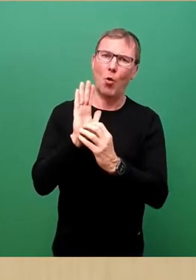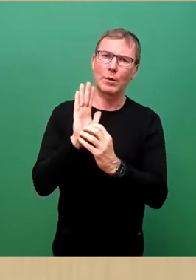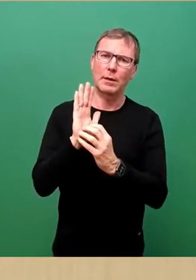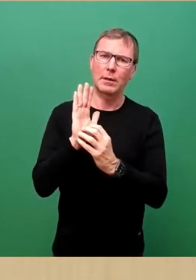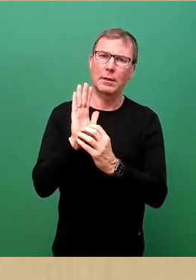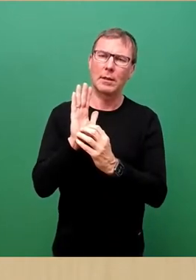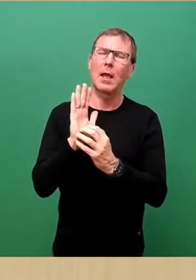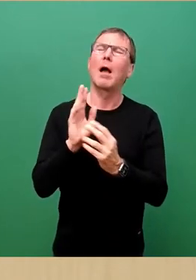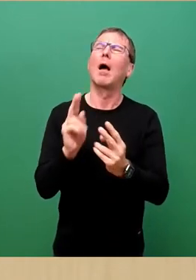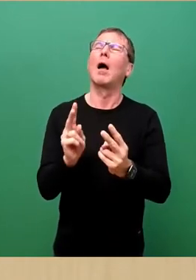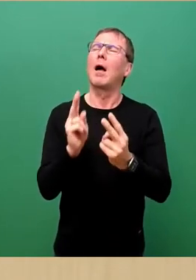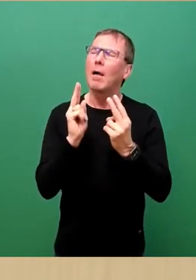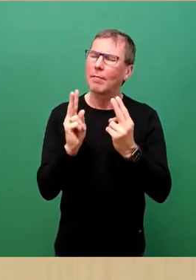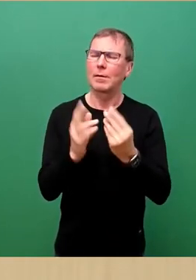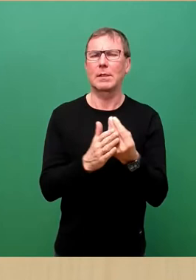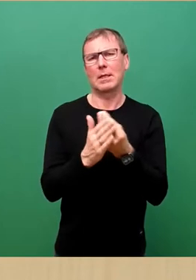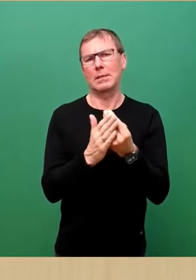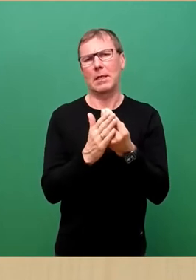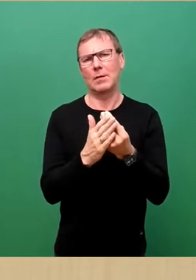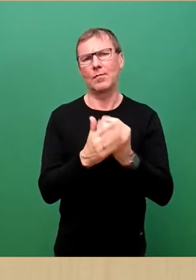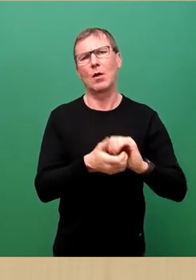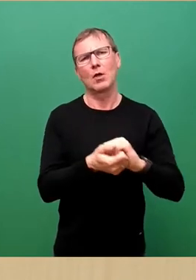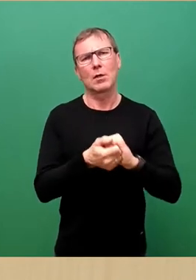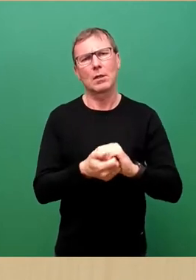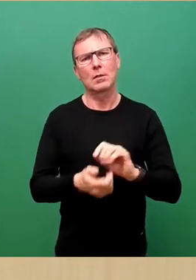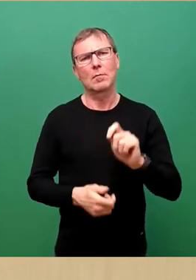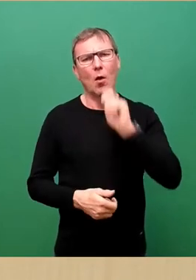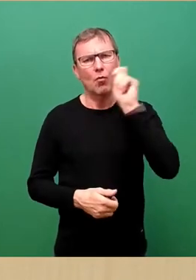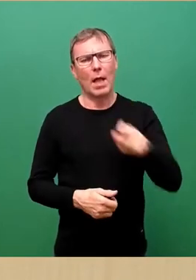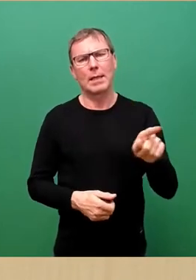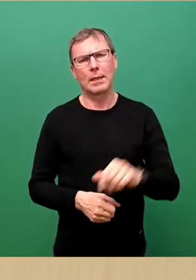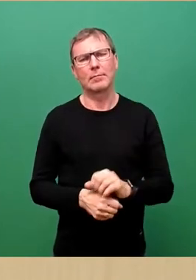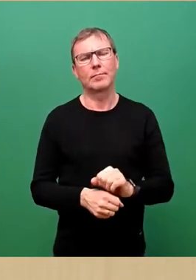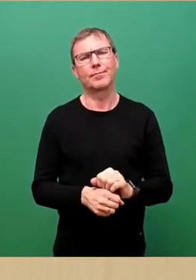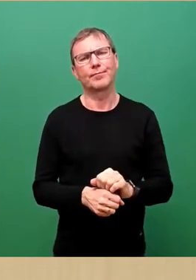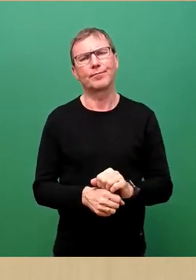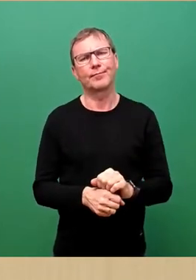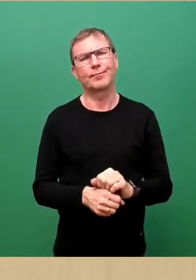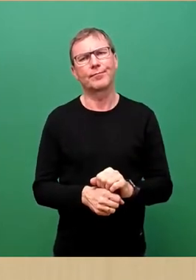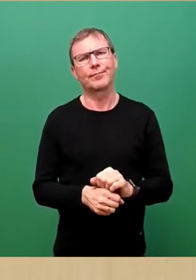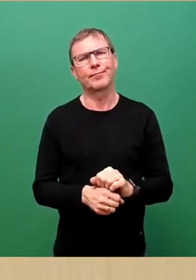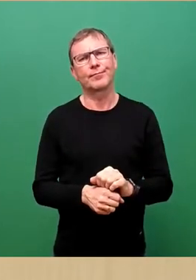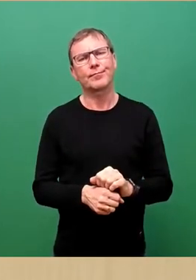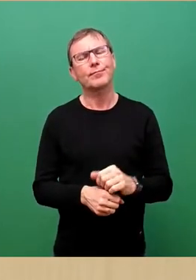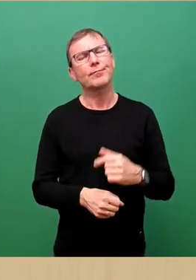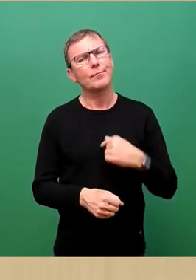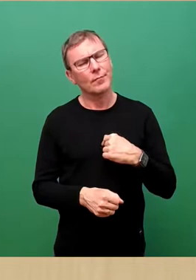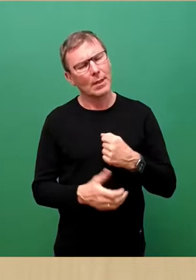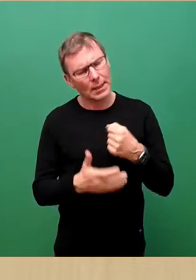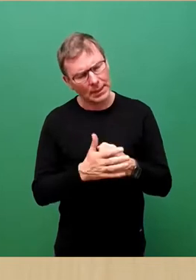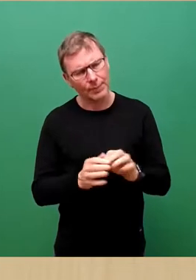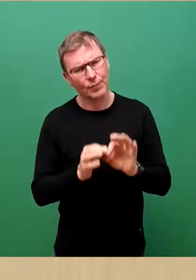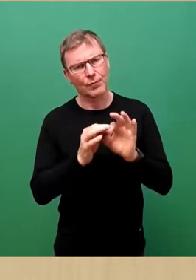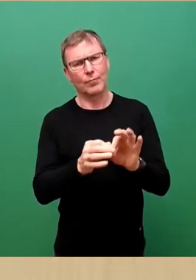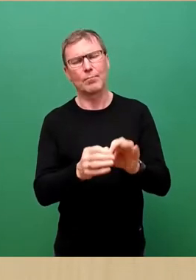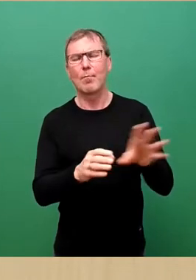notwendiges Zeichen der Solidarität mit der Ukraine. Wir stehen an der Seite der Menschen in der Ukraine. Wir stehen aber auch